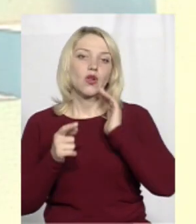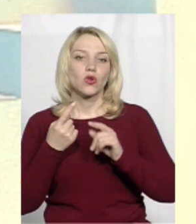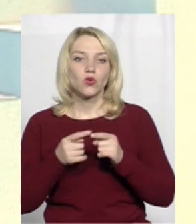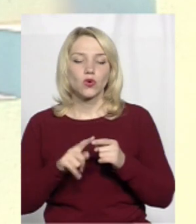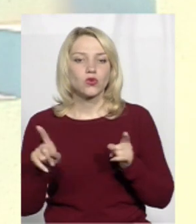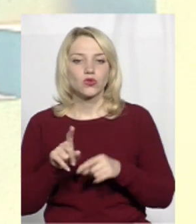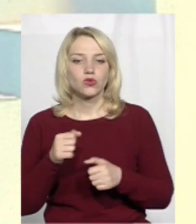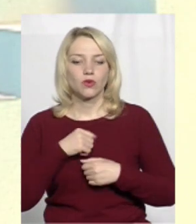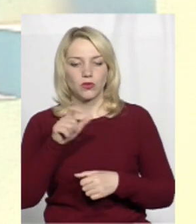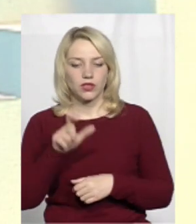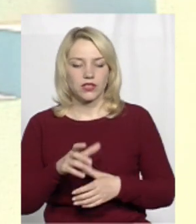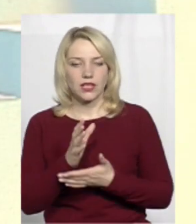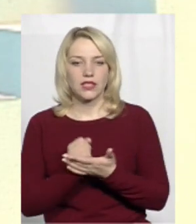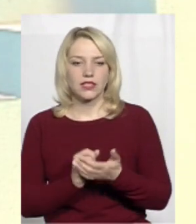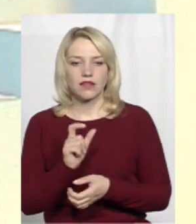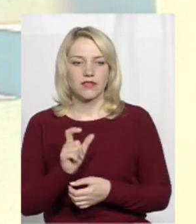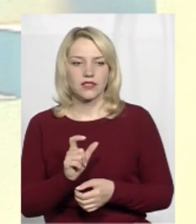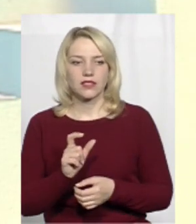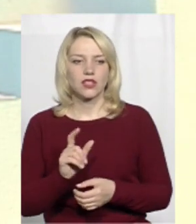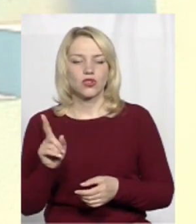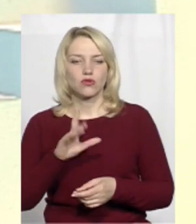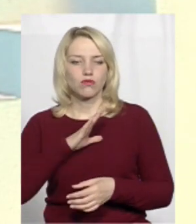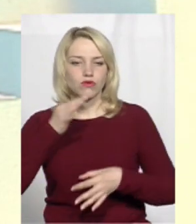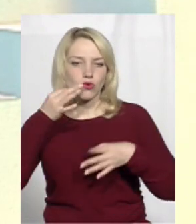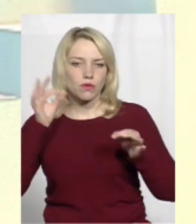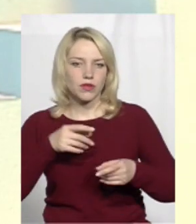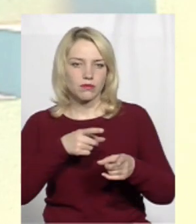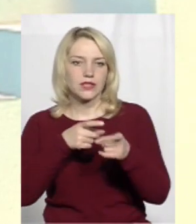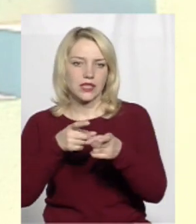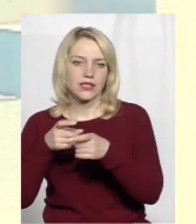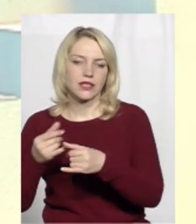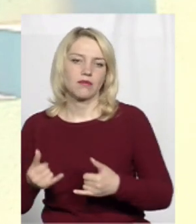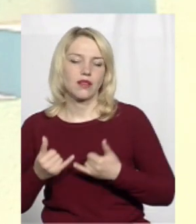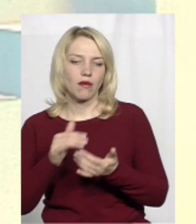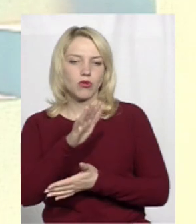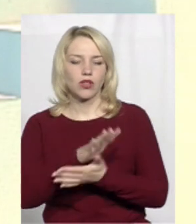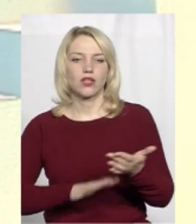боєць-резервіст став управним стрільцем. Це основа для подальших,